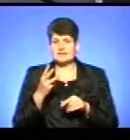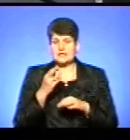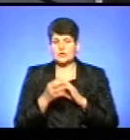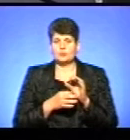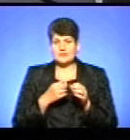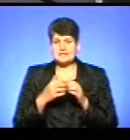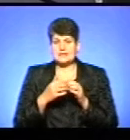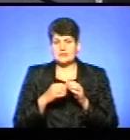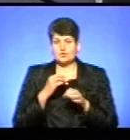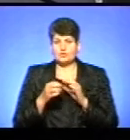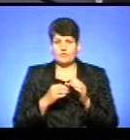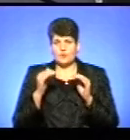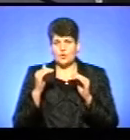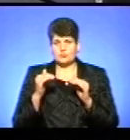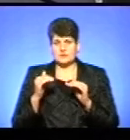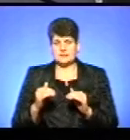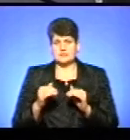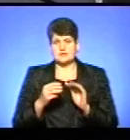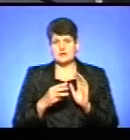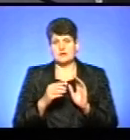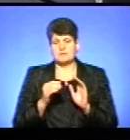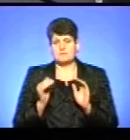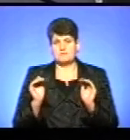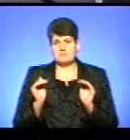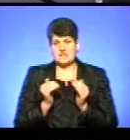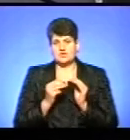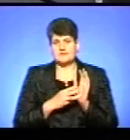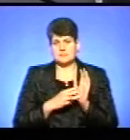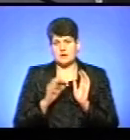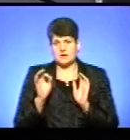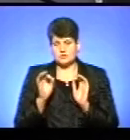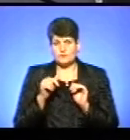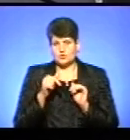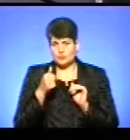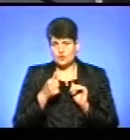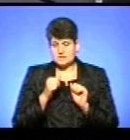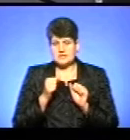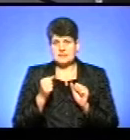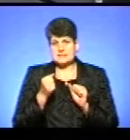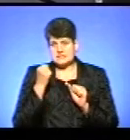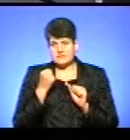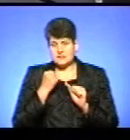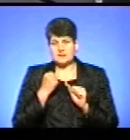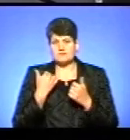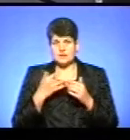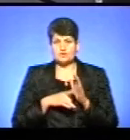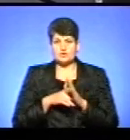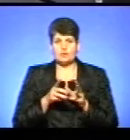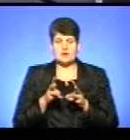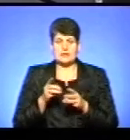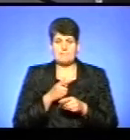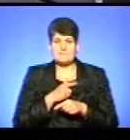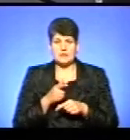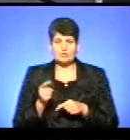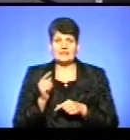середньодобова температура опускається нижче 8 градусів. Але в цьому році ми завдяки встановленню ІТП вже розпочали опалювальний період для